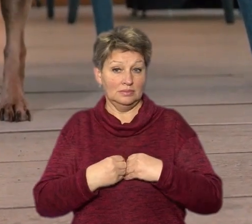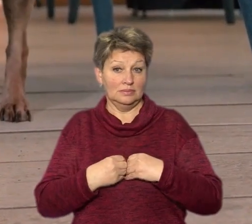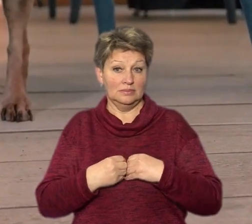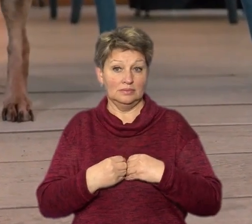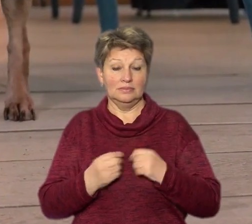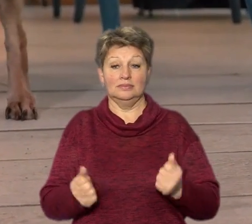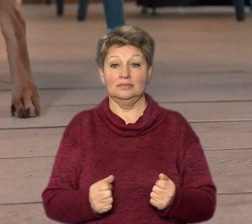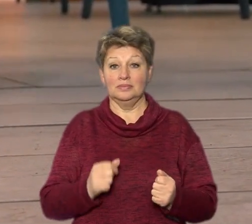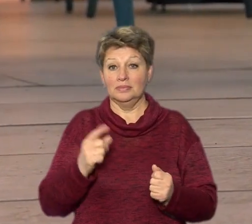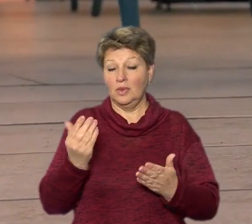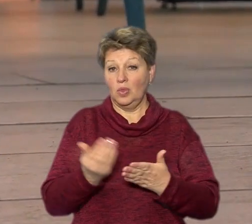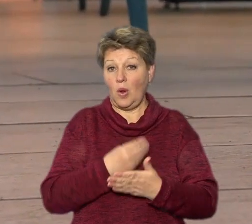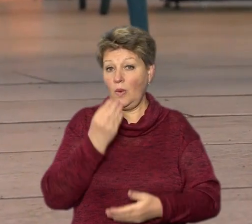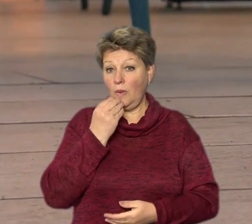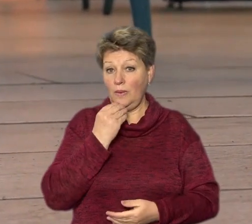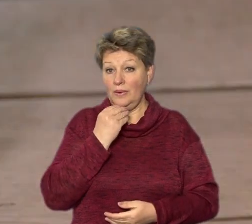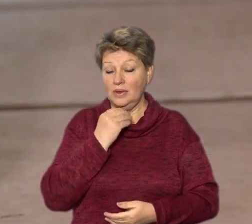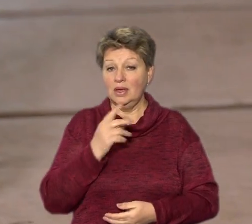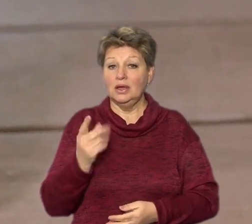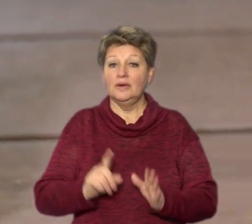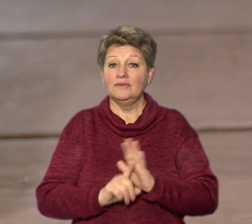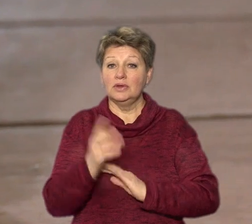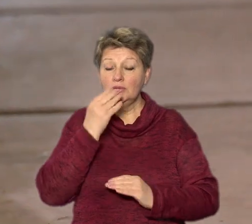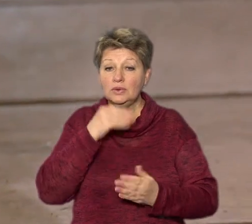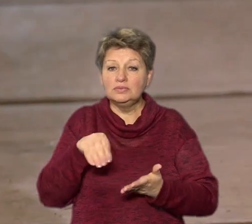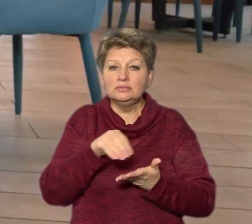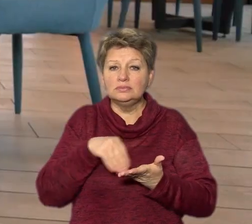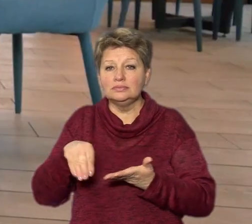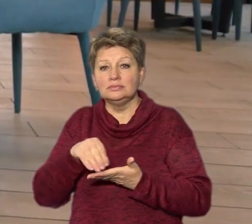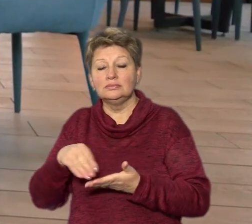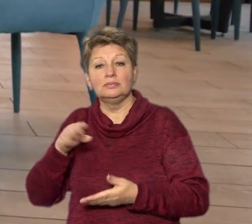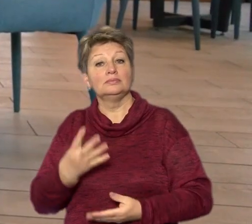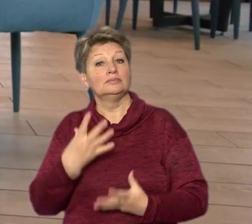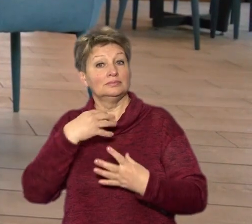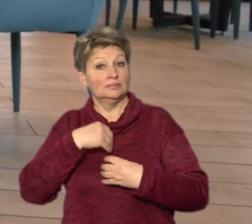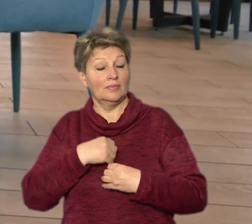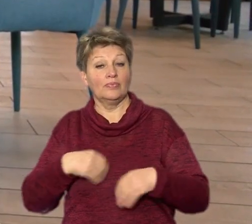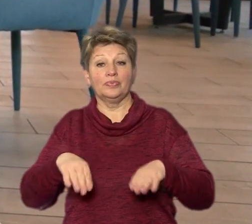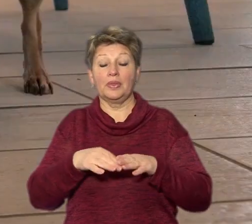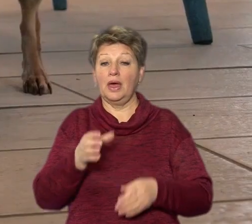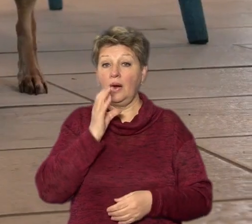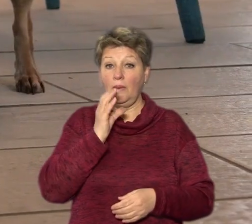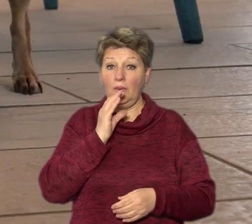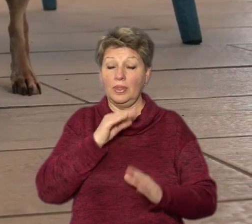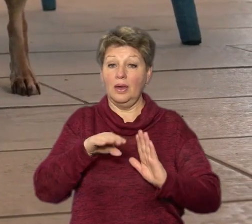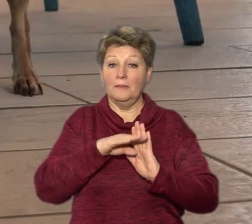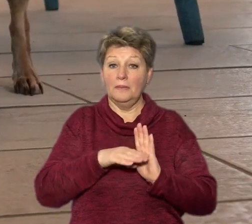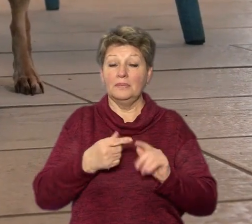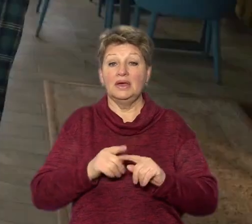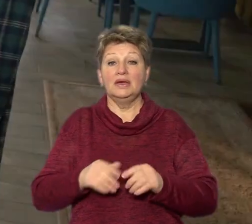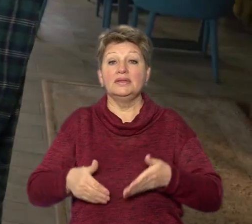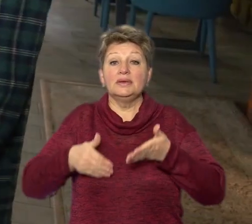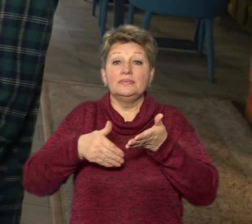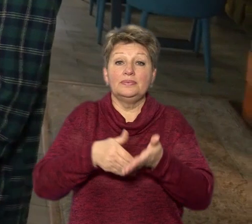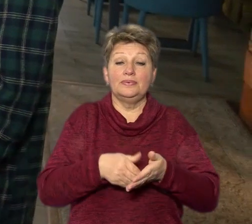носом нова страва. Нужно обнюхати спочатку, а потім скуштувати. Такий напій у меню – це спосіб допомогти безпритульним тваринам,